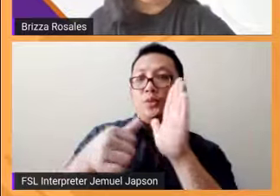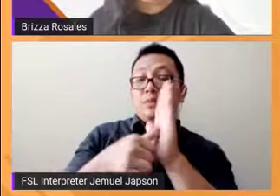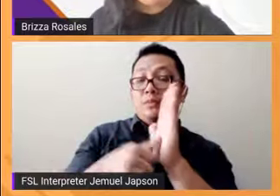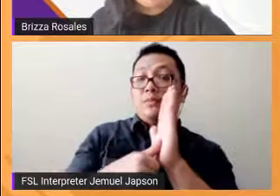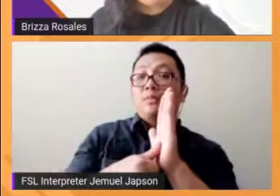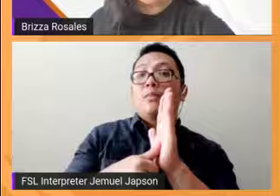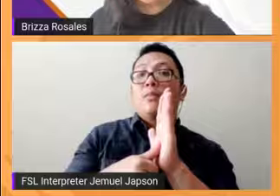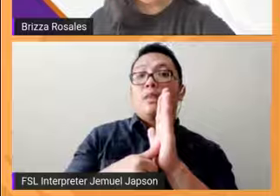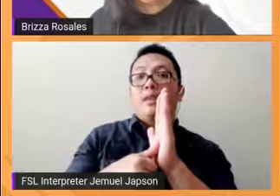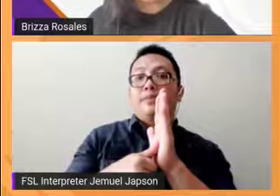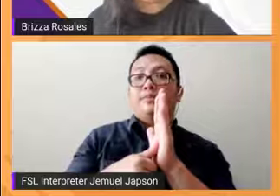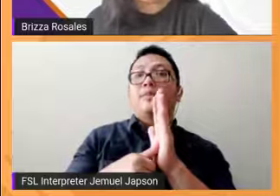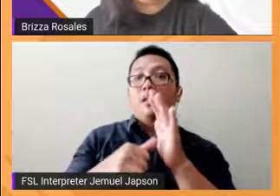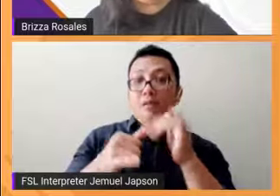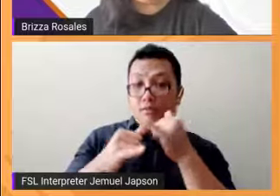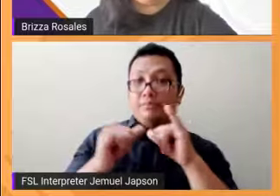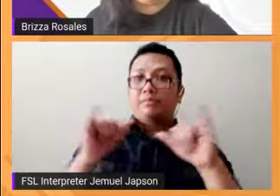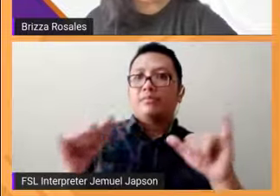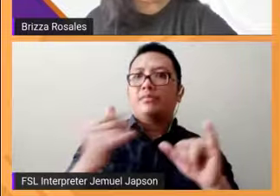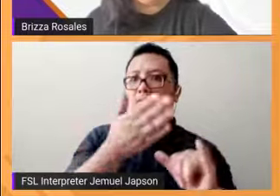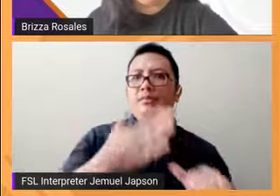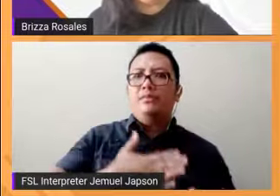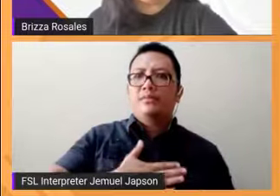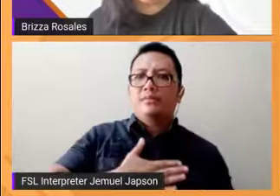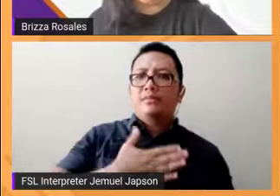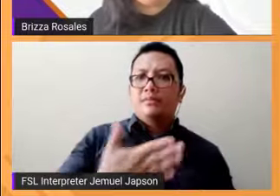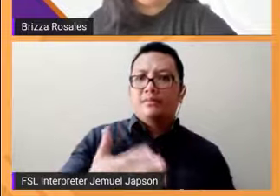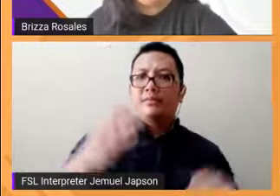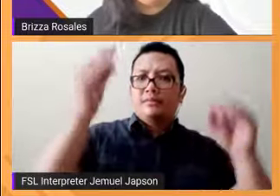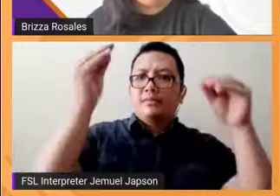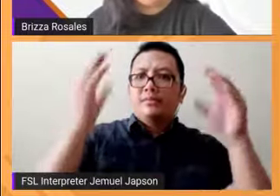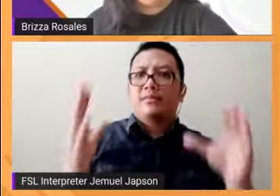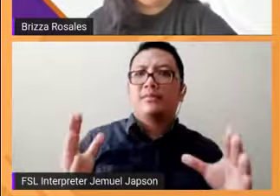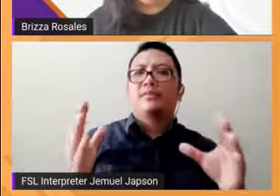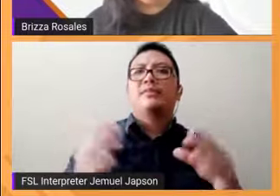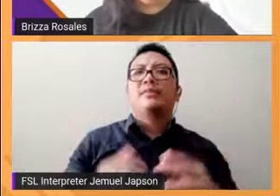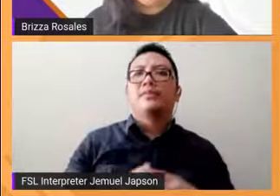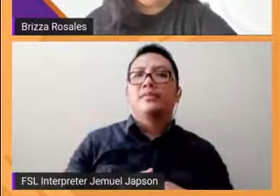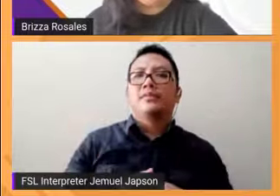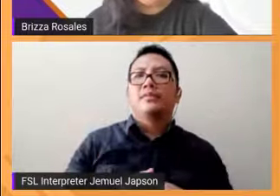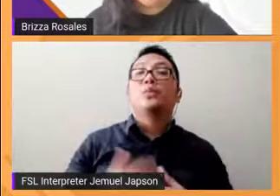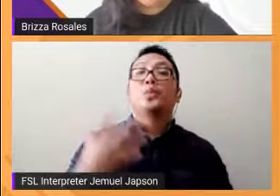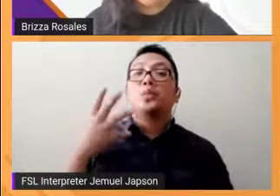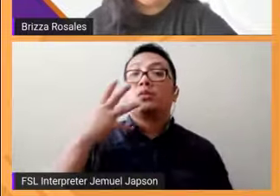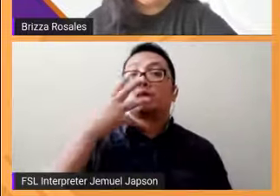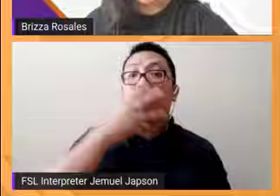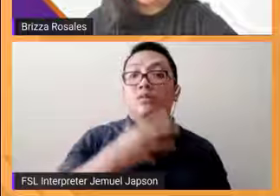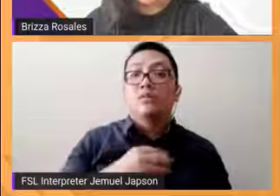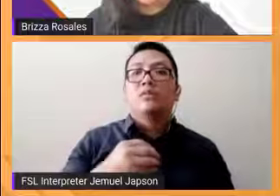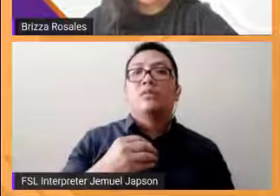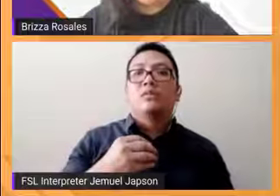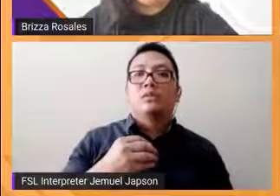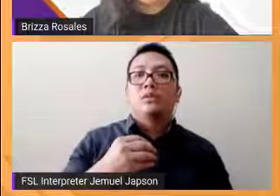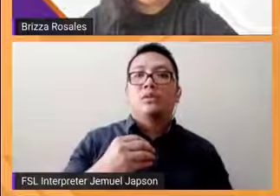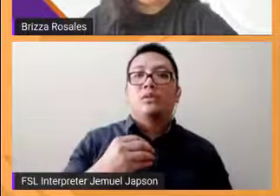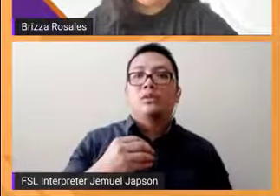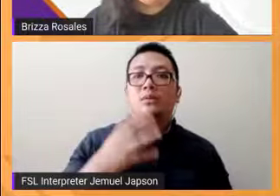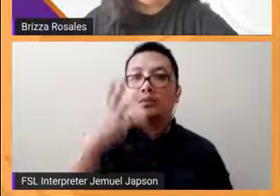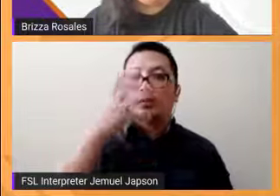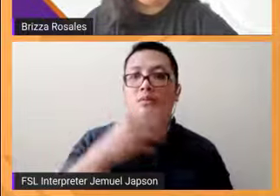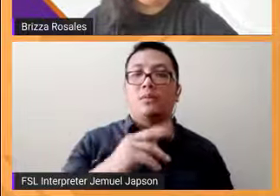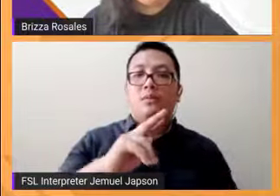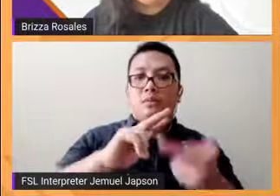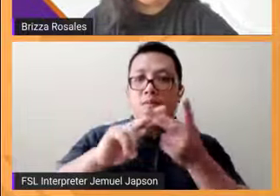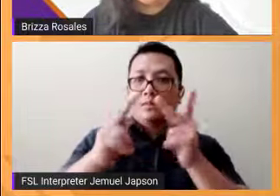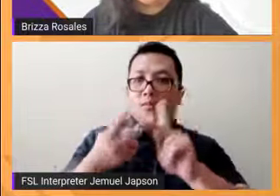po talaga yung willingness ng ating mga kaguruan kaya po magandang maging magka-partner talaga